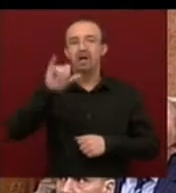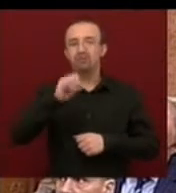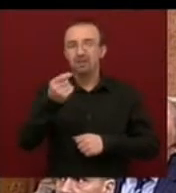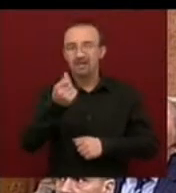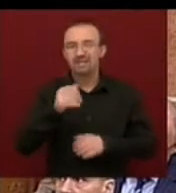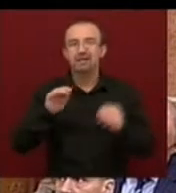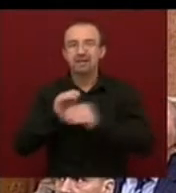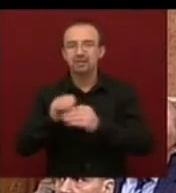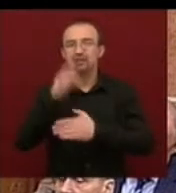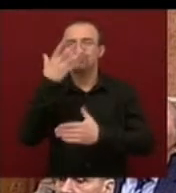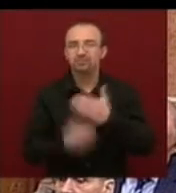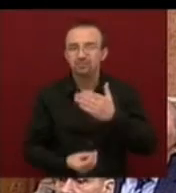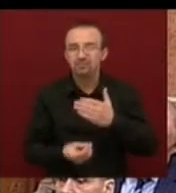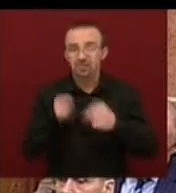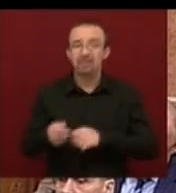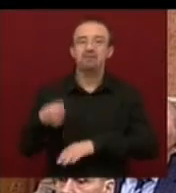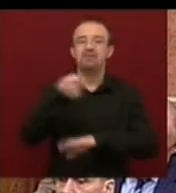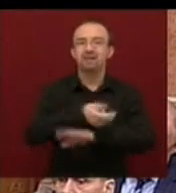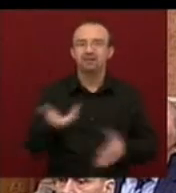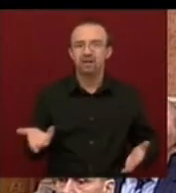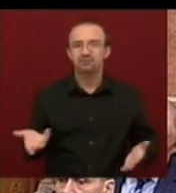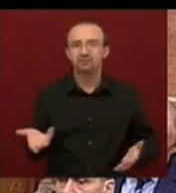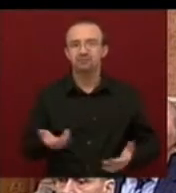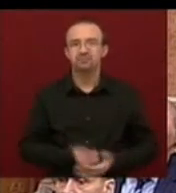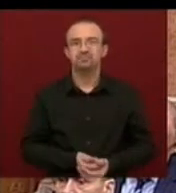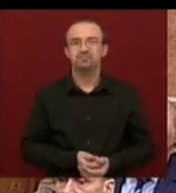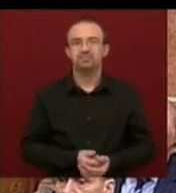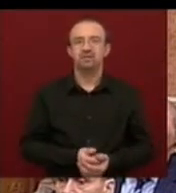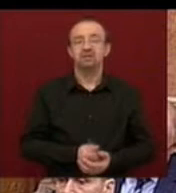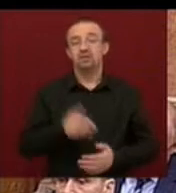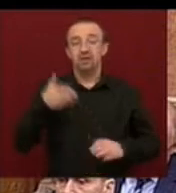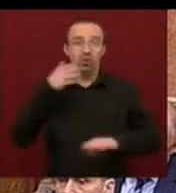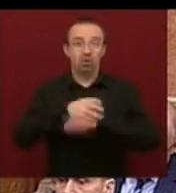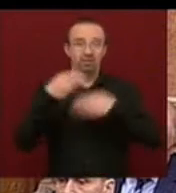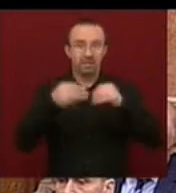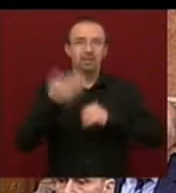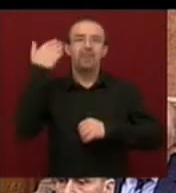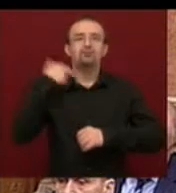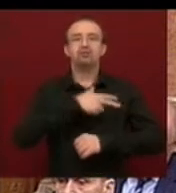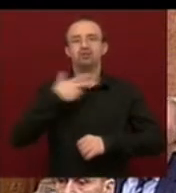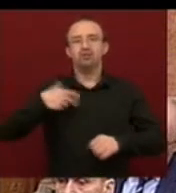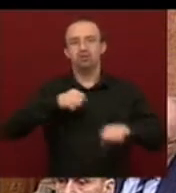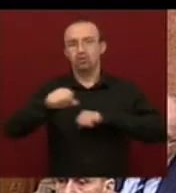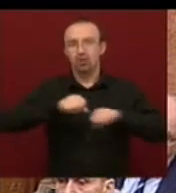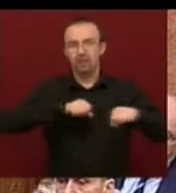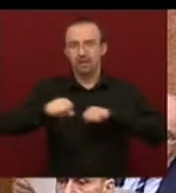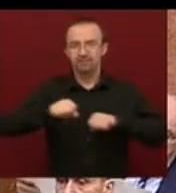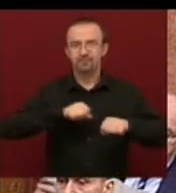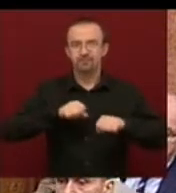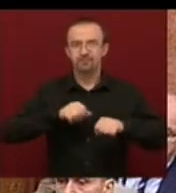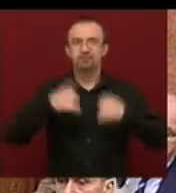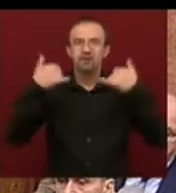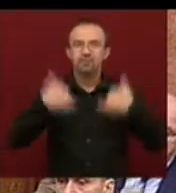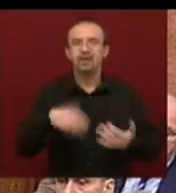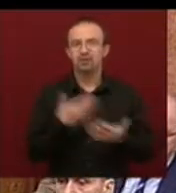megtakarításukat, és azt is erre fordították. Hogy tegyem hozzá, hogy az előző szocialista kormánynak a mély